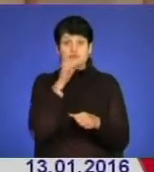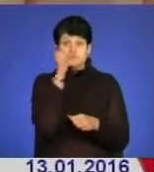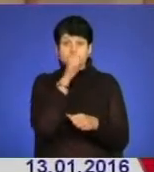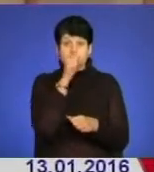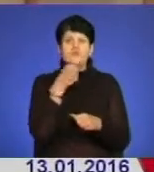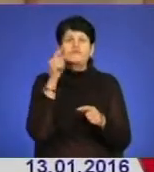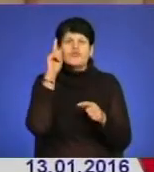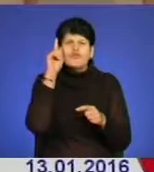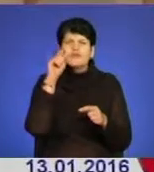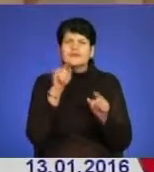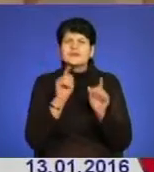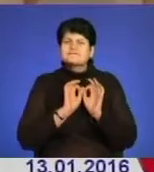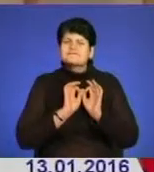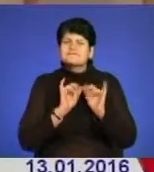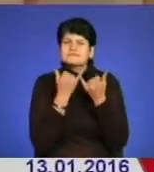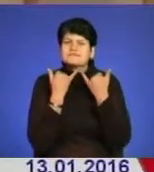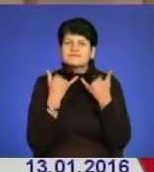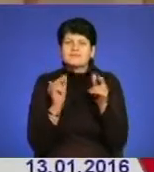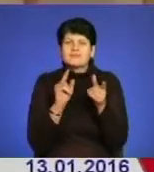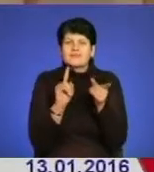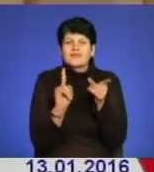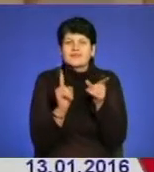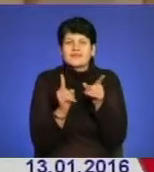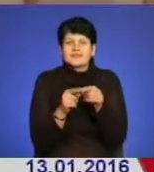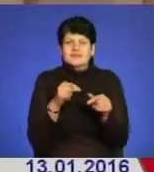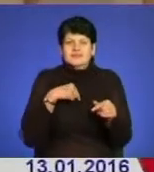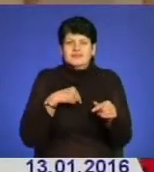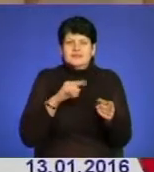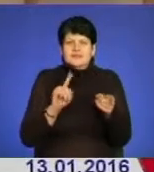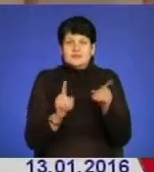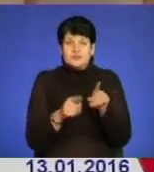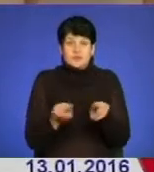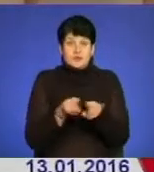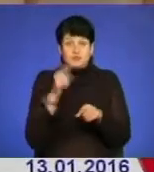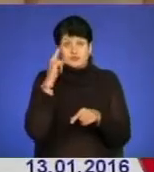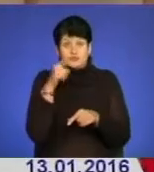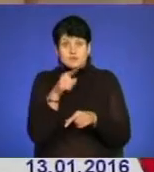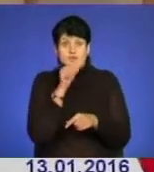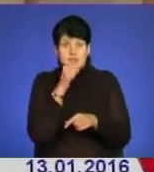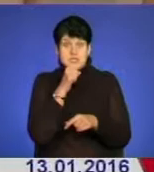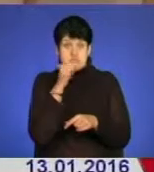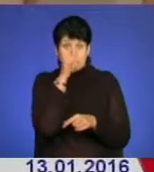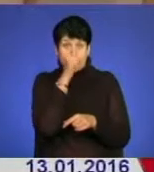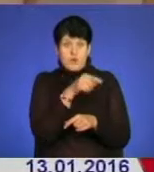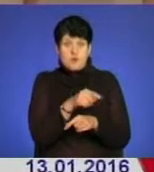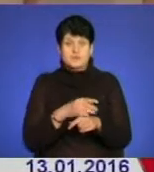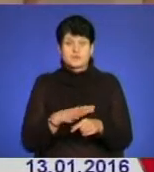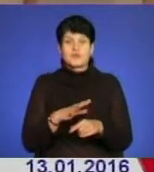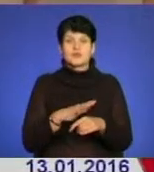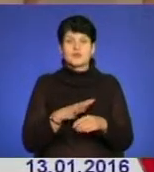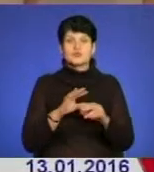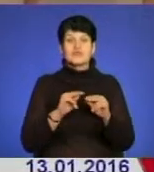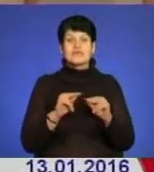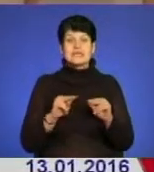харизматично, так перевтілитися в його роль, що інколи він вже сам думає, що він насправді Дід Мороз. Бувши викладачем